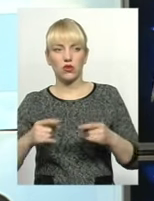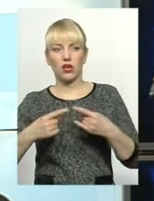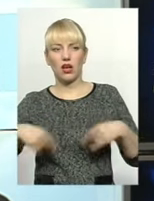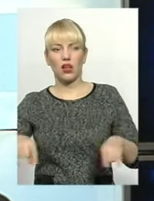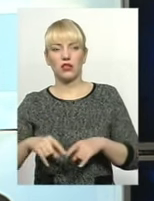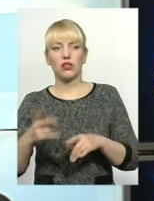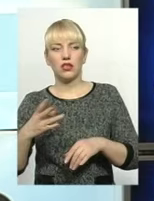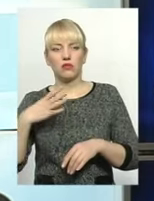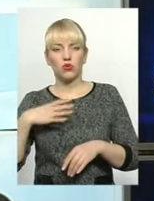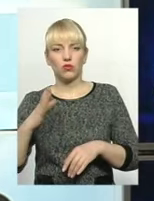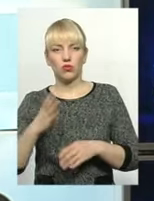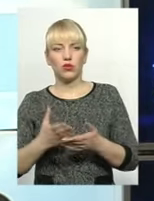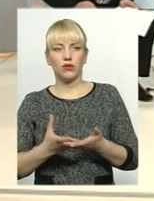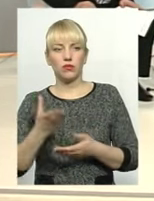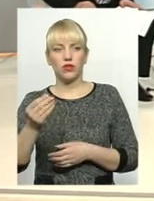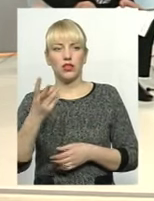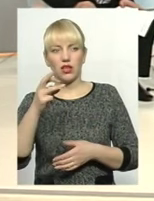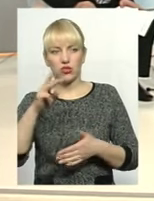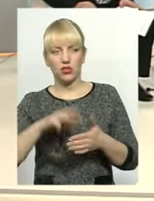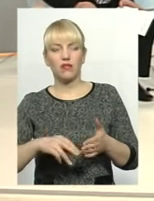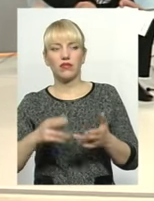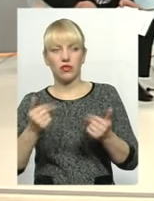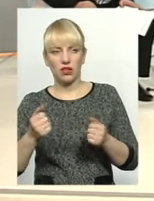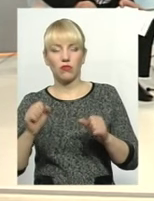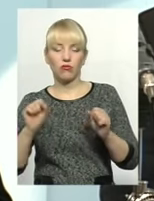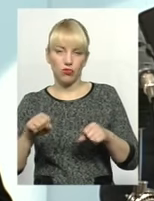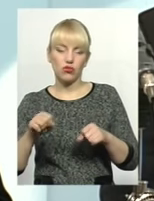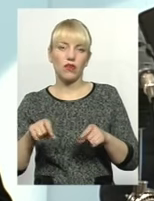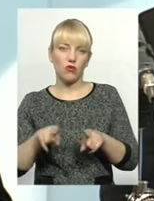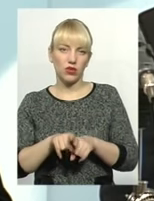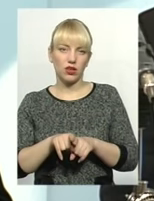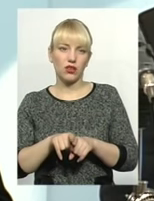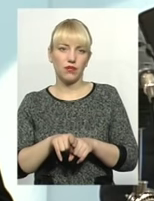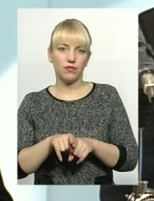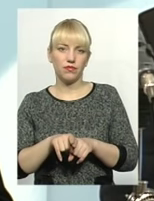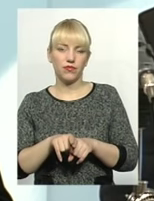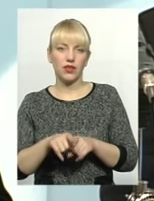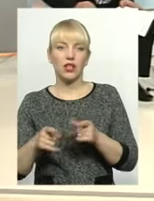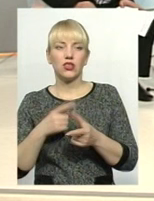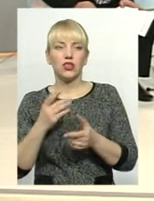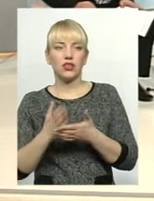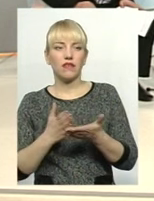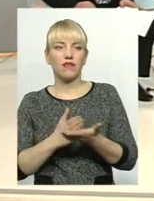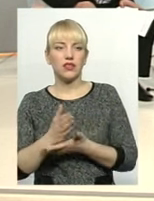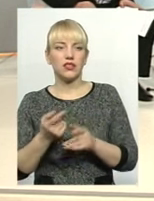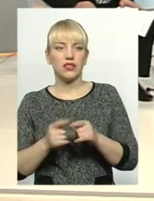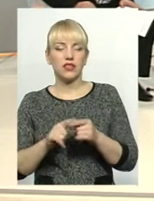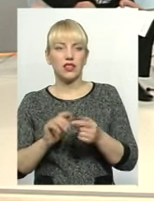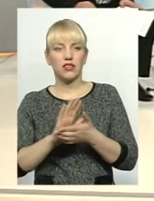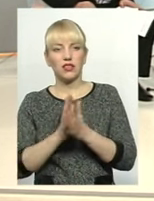змушені будуть піти на штраф? Частково так. Можливо, таке. Чи є вихід з цієї ситуації?